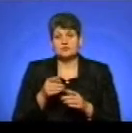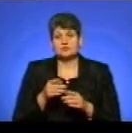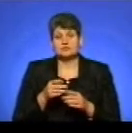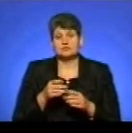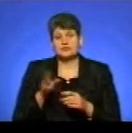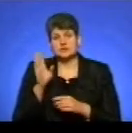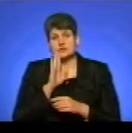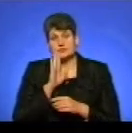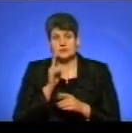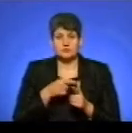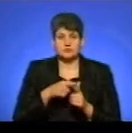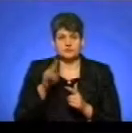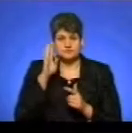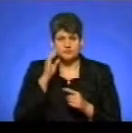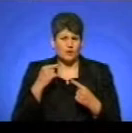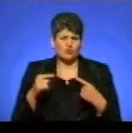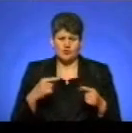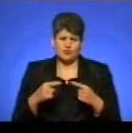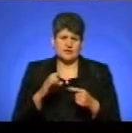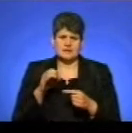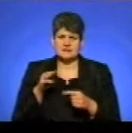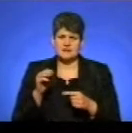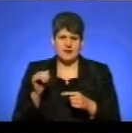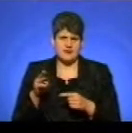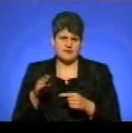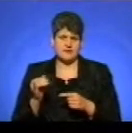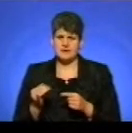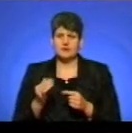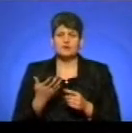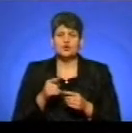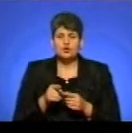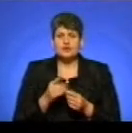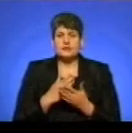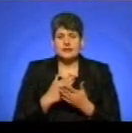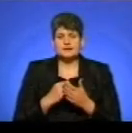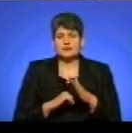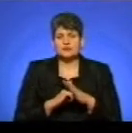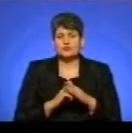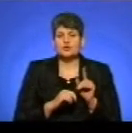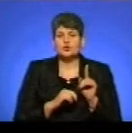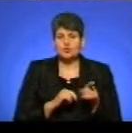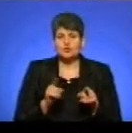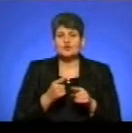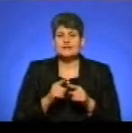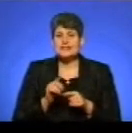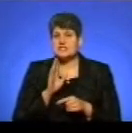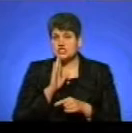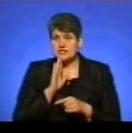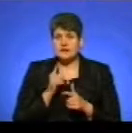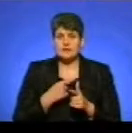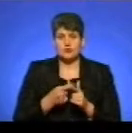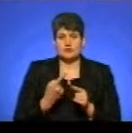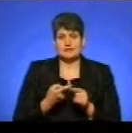і відносно жінок. Тобто, відносно будь-якої статті, але воно гарантується саме на тому, що це є жінка або це є